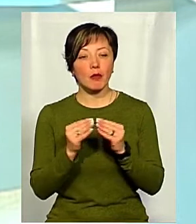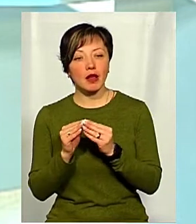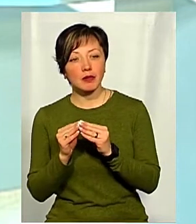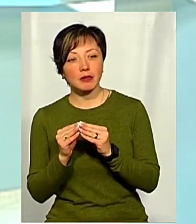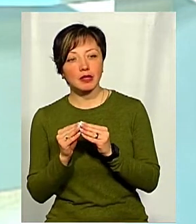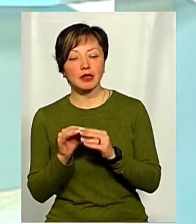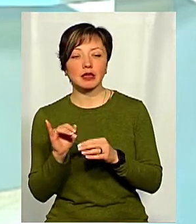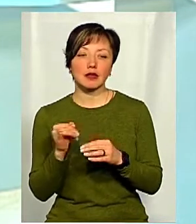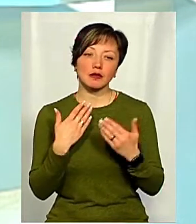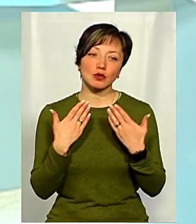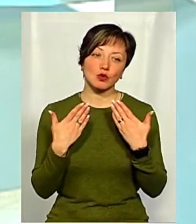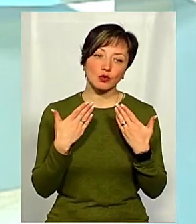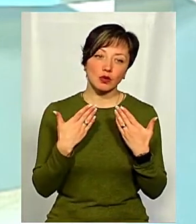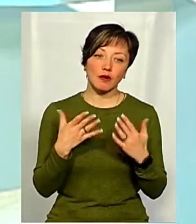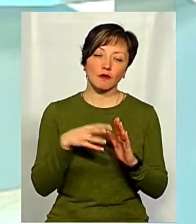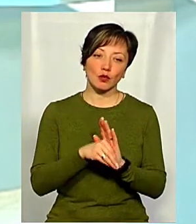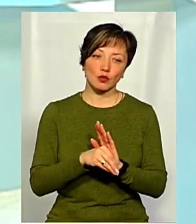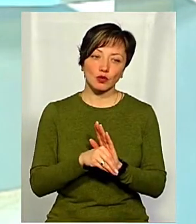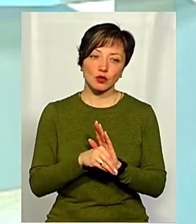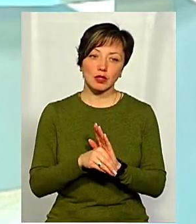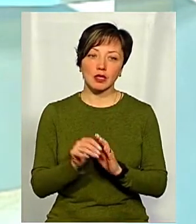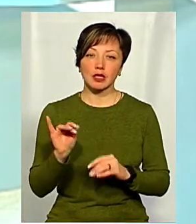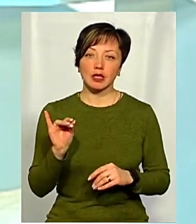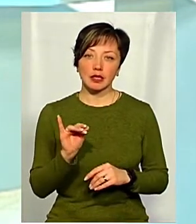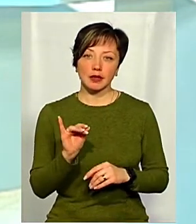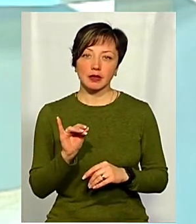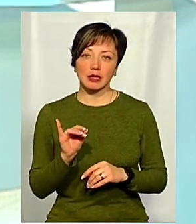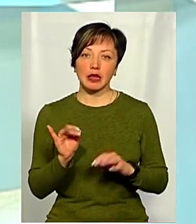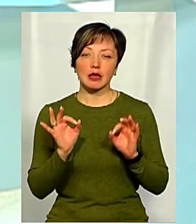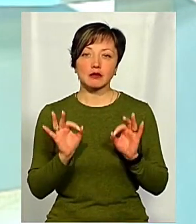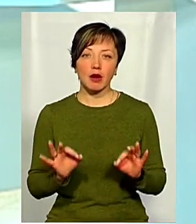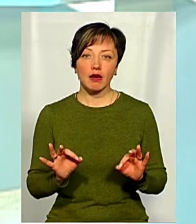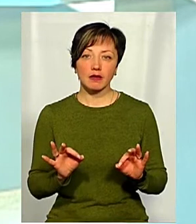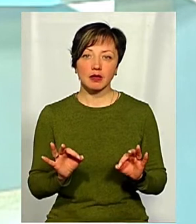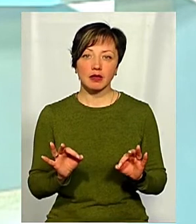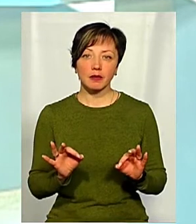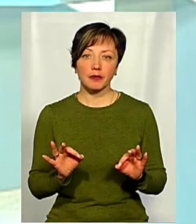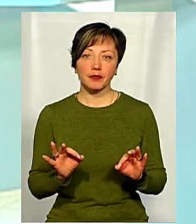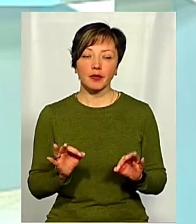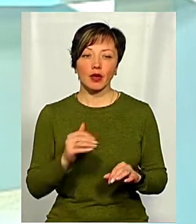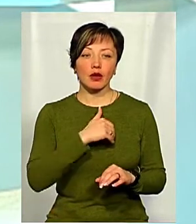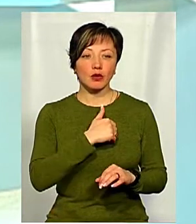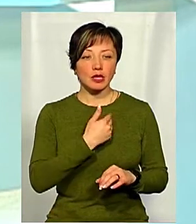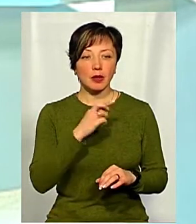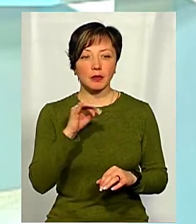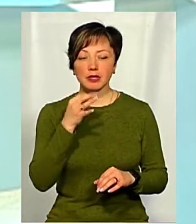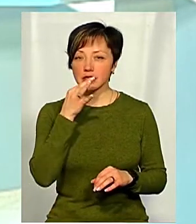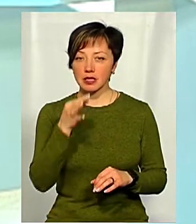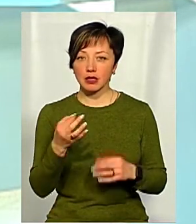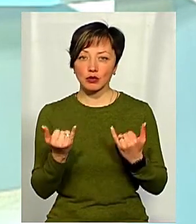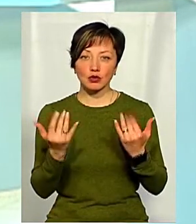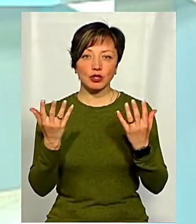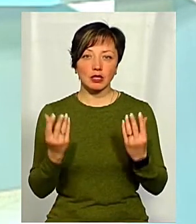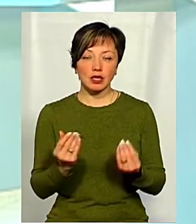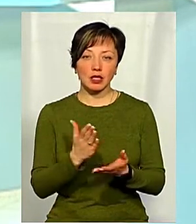і в стосунках в тому числі. І, насправді, я хотіла б сказати про те, що на